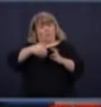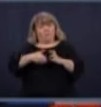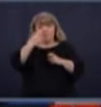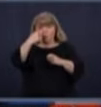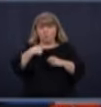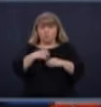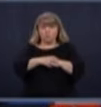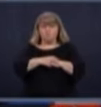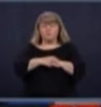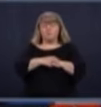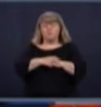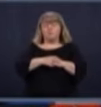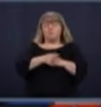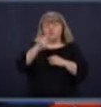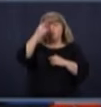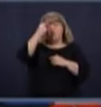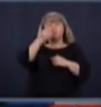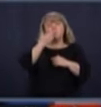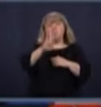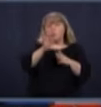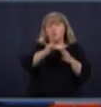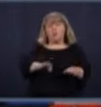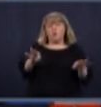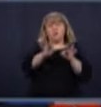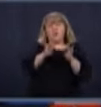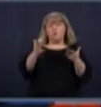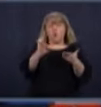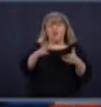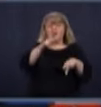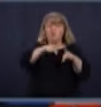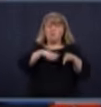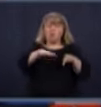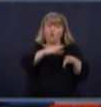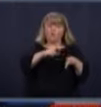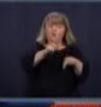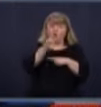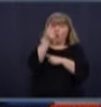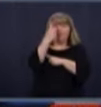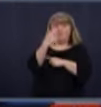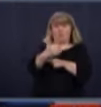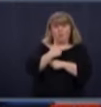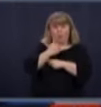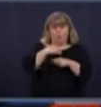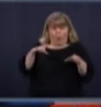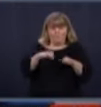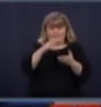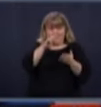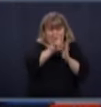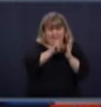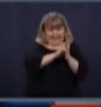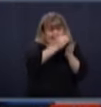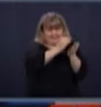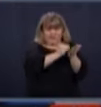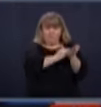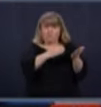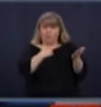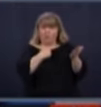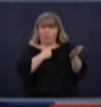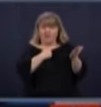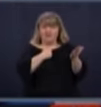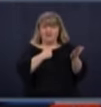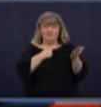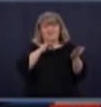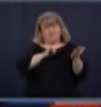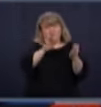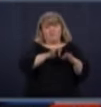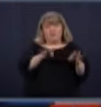Moi, je pense que le plus important, c'est que les gens comprennent dans quel sens on le fait, qu'ils essayent d'écouter ce qu'on dit. Puis on sait que c'est pas facile pour personne.